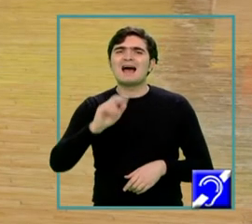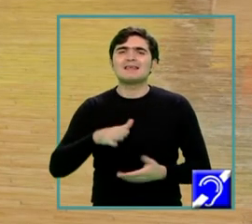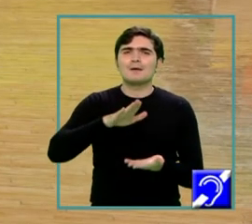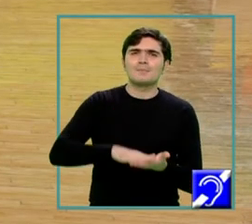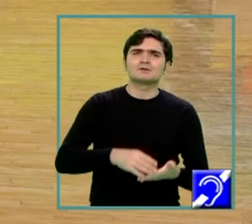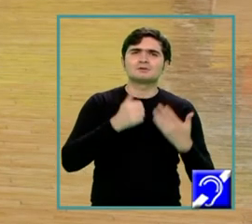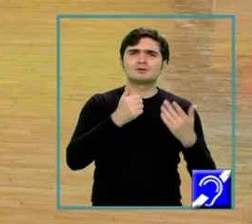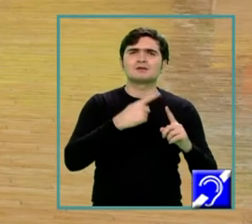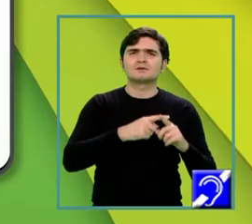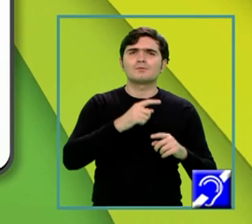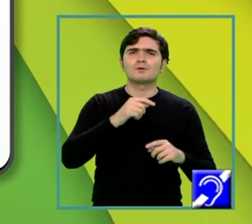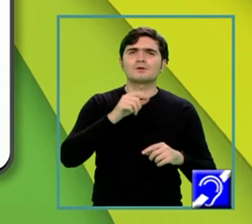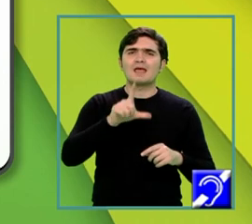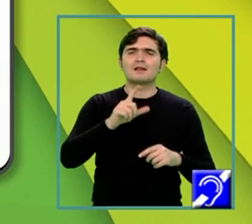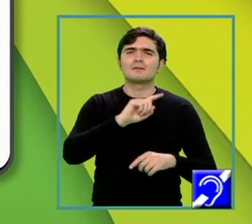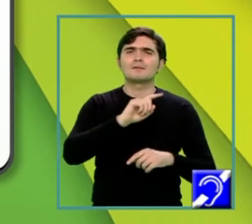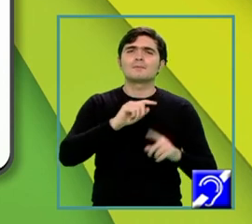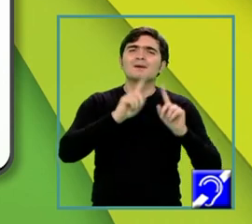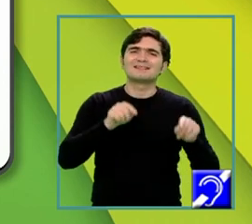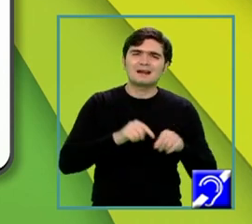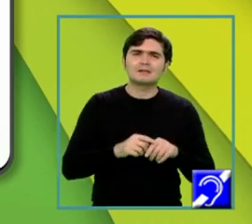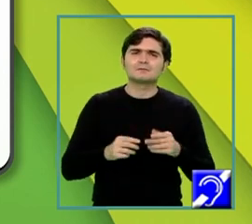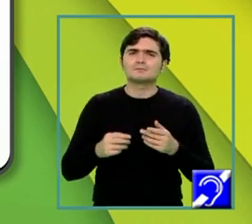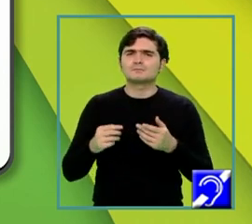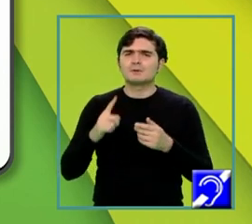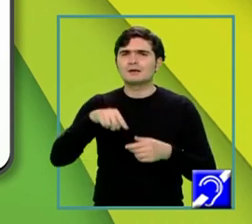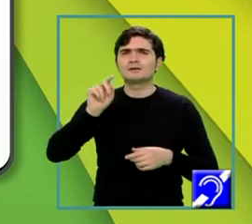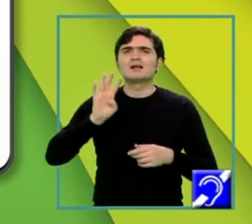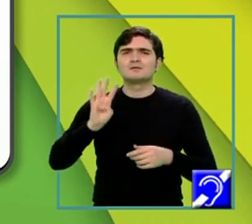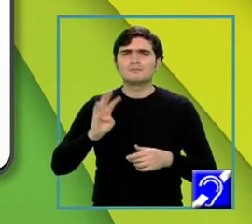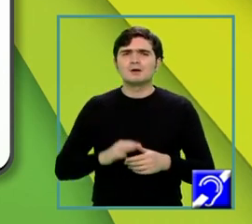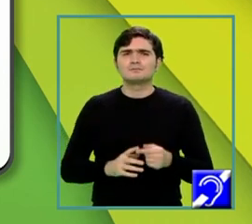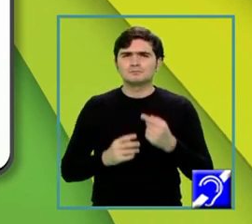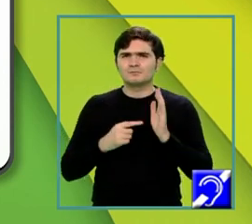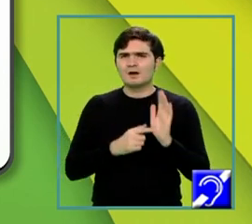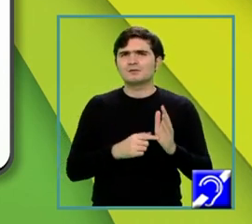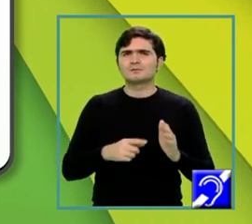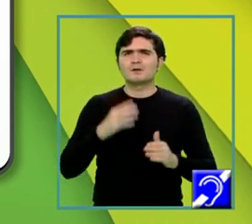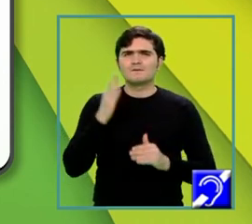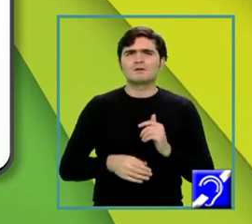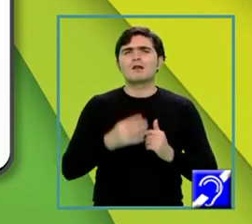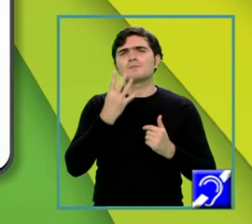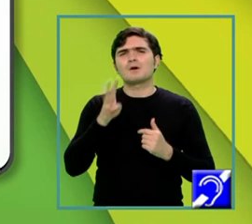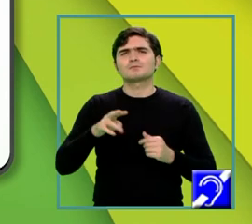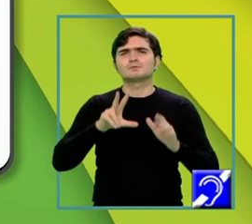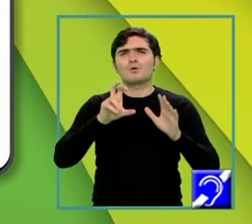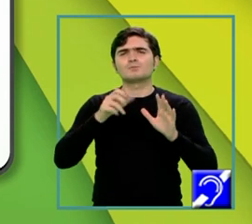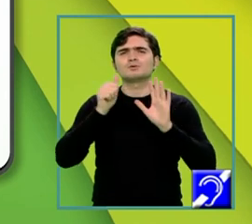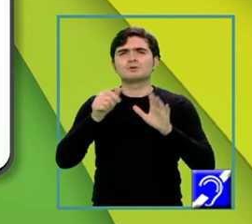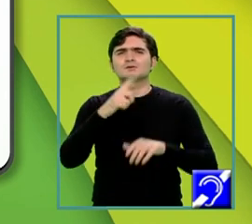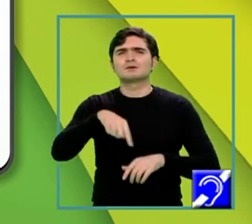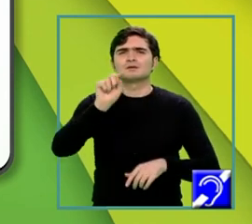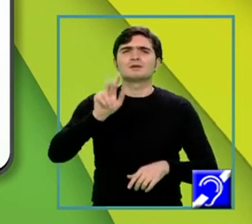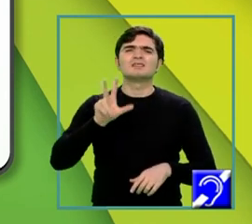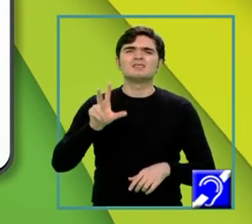pătrat radical din 3 pe 4, este egal mai departe cu 6 ori 18 la două radical din 3 spre 4, este egal mai departe cu 486 radical din 3